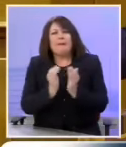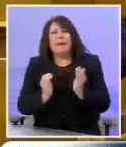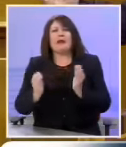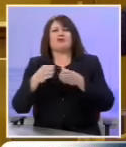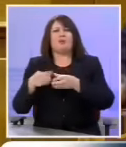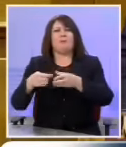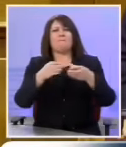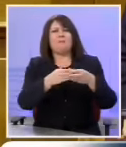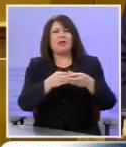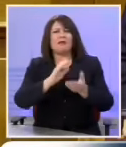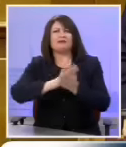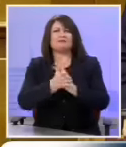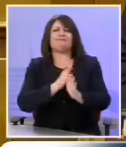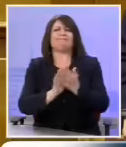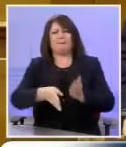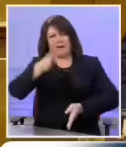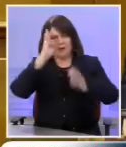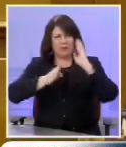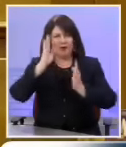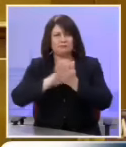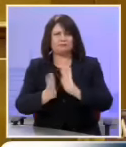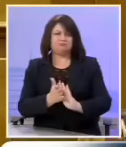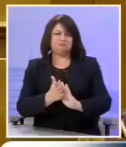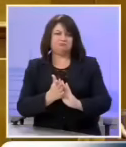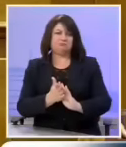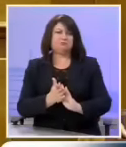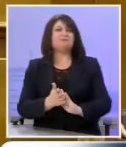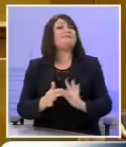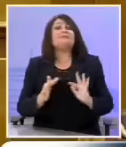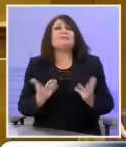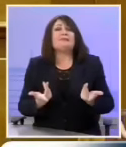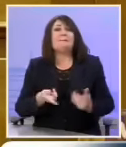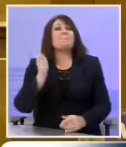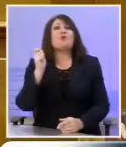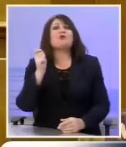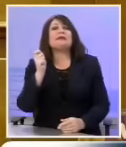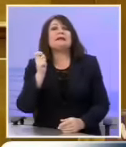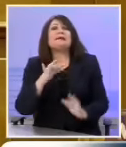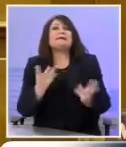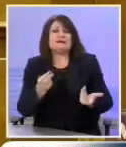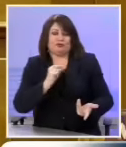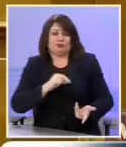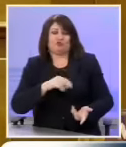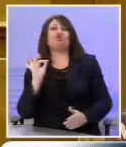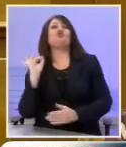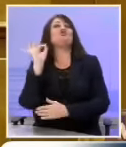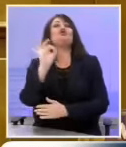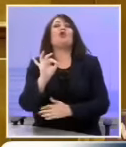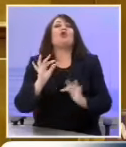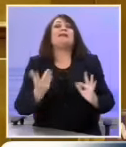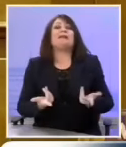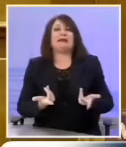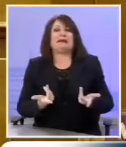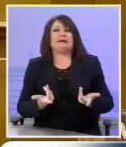στρώματα σε όλα τα επίπεδα. Η πολιτική αυτή εξυπηρετείται από τον παράδοξο